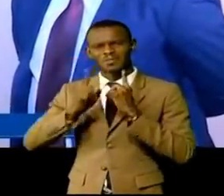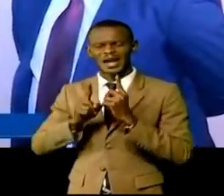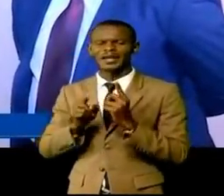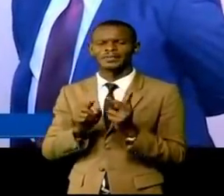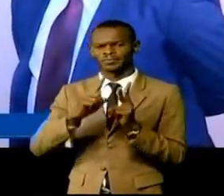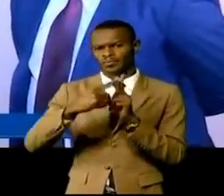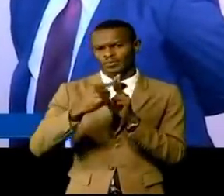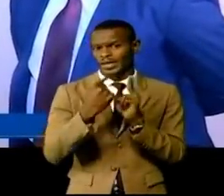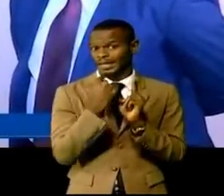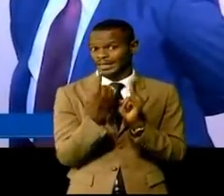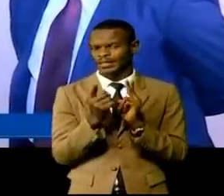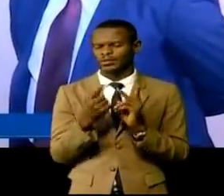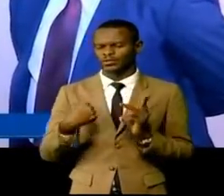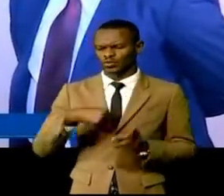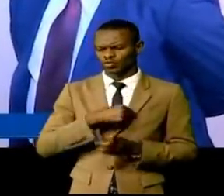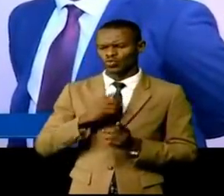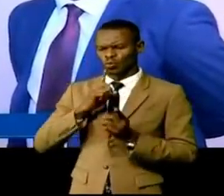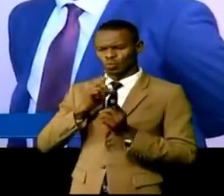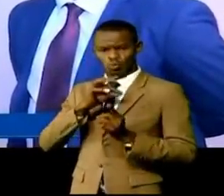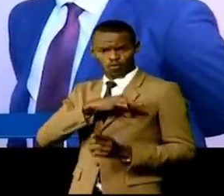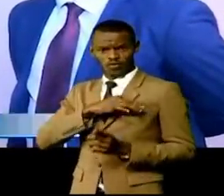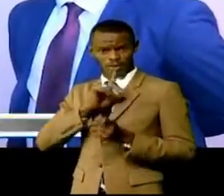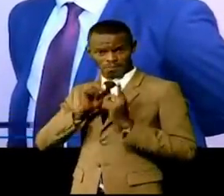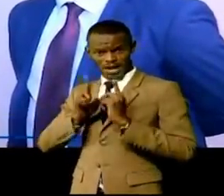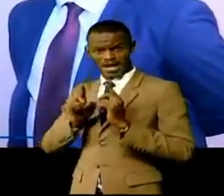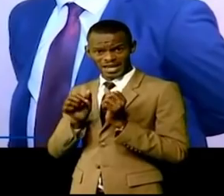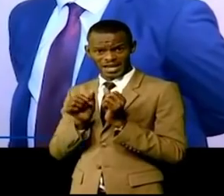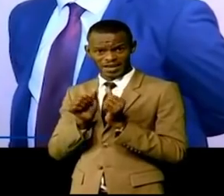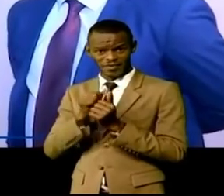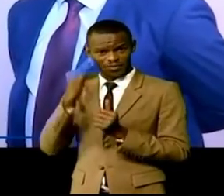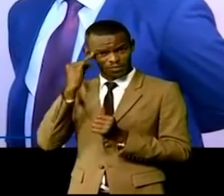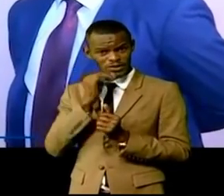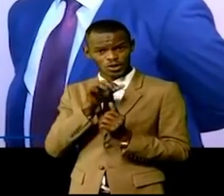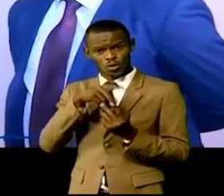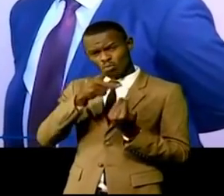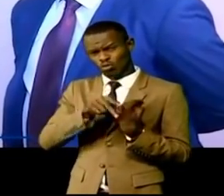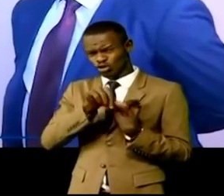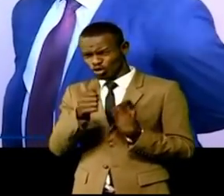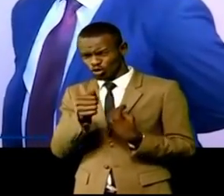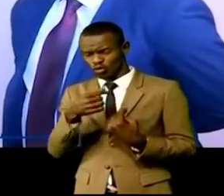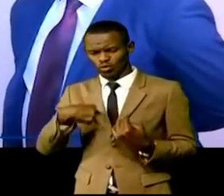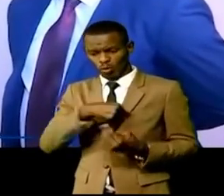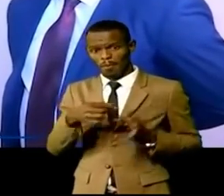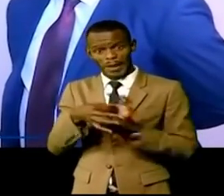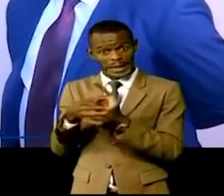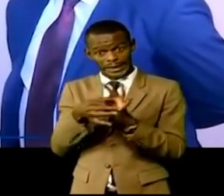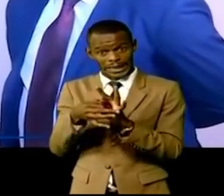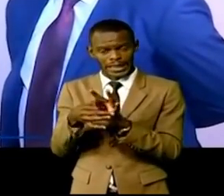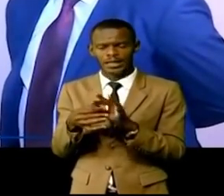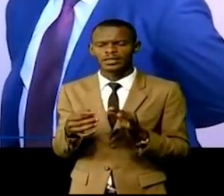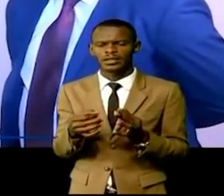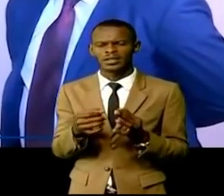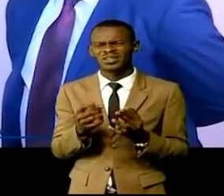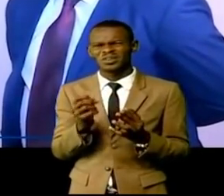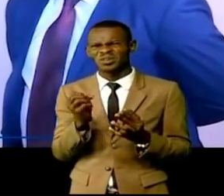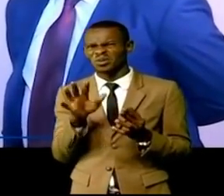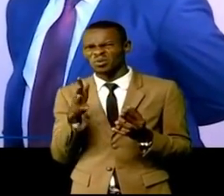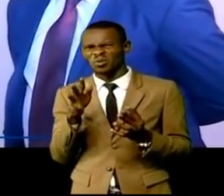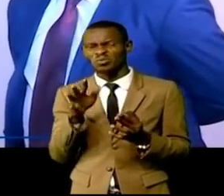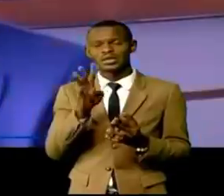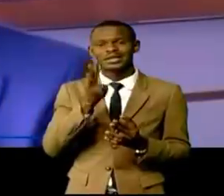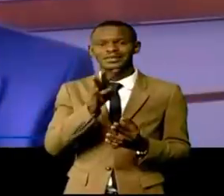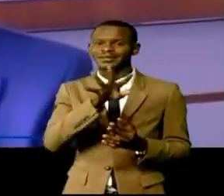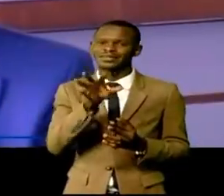projet dans lequel nous sommes en partenariat public-privé pour une production d'environ 450 MW.